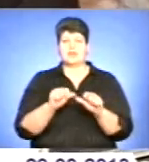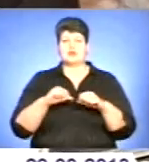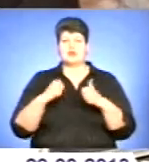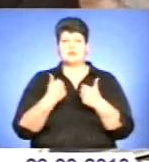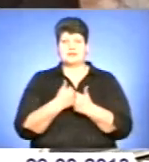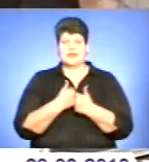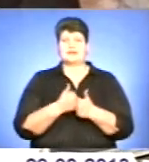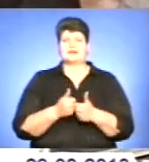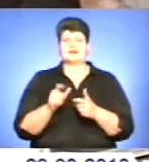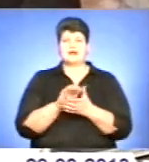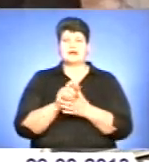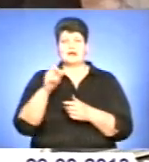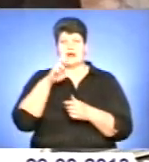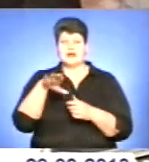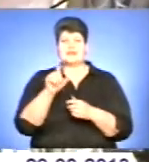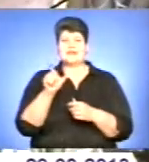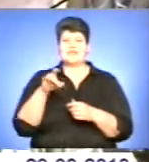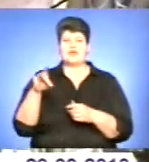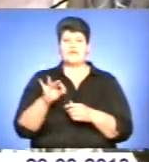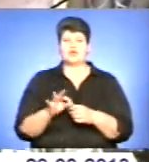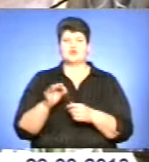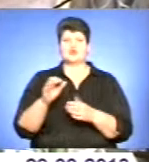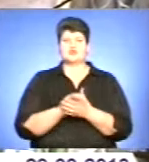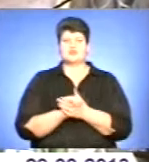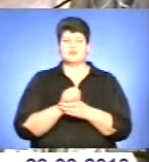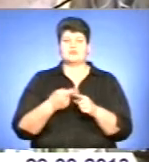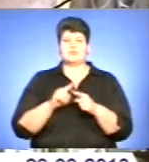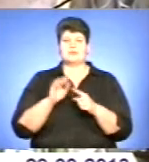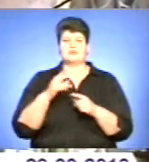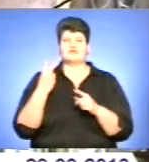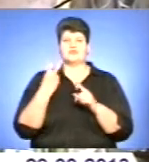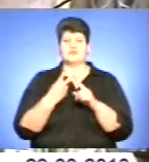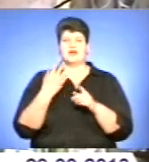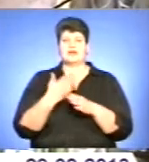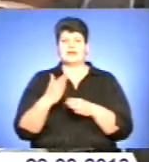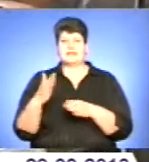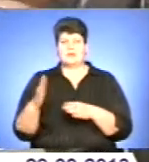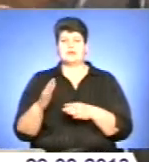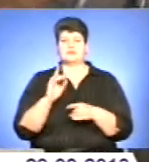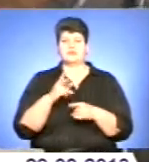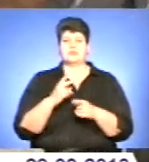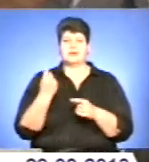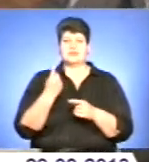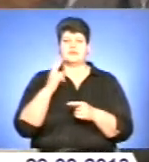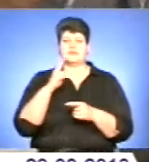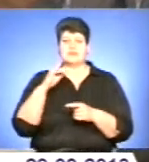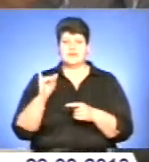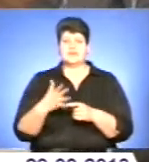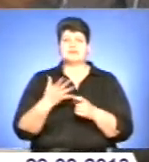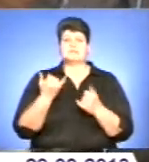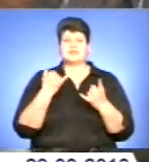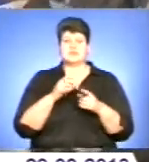країн Євросоюзу. Розробка такої системи проводитиметься у два етапи. Перший почнеться вже у квітні. За словами очільника вітчизняного